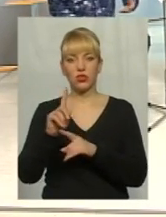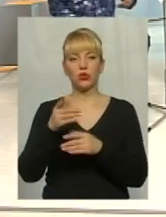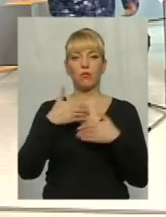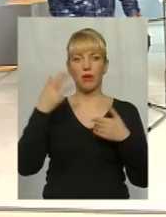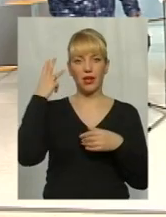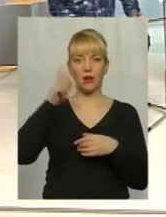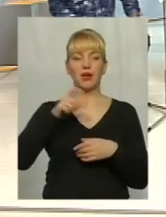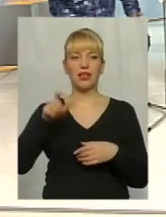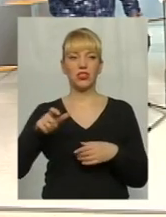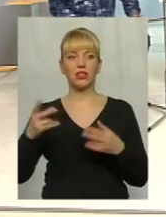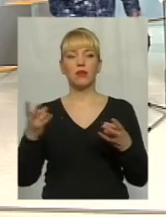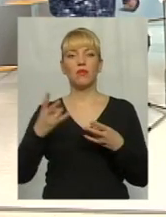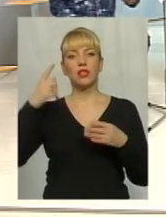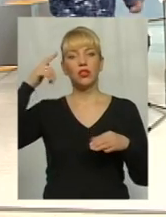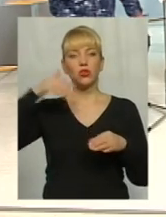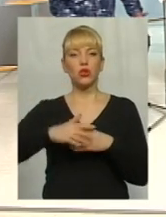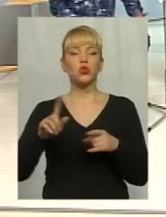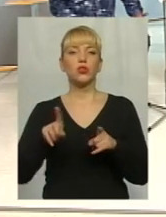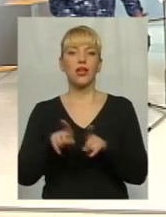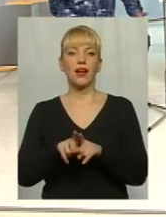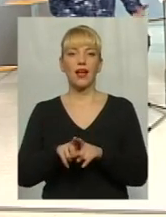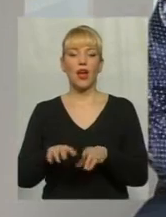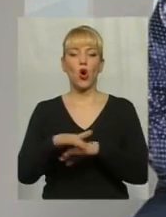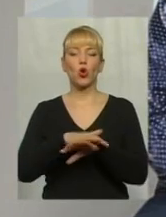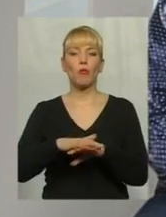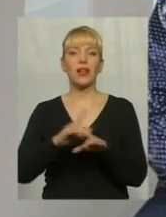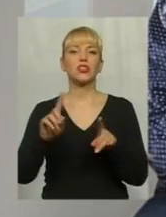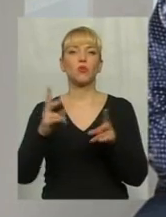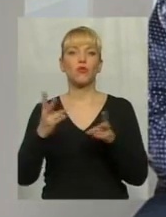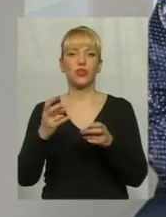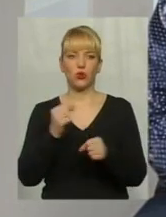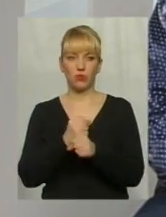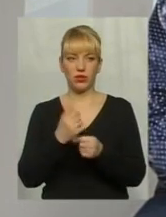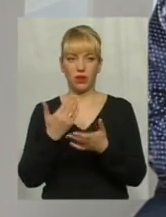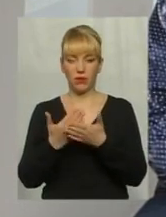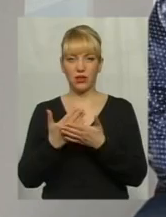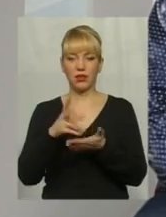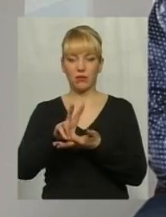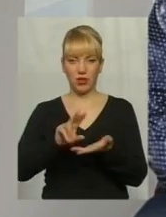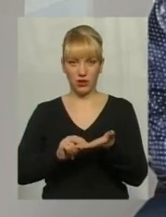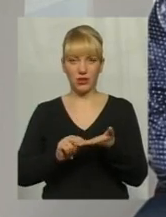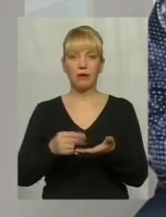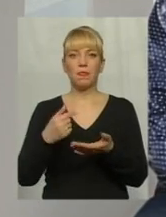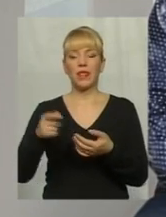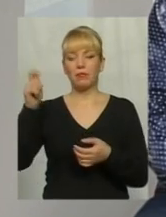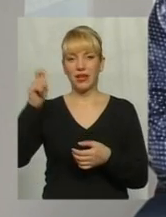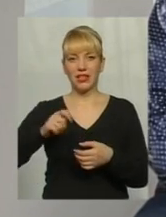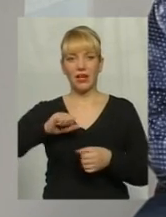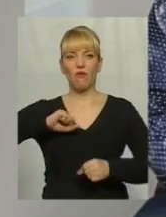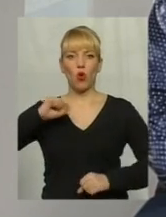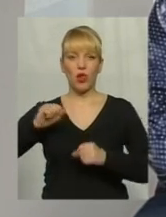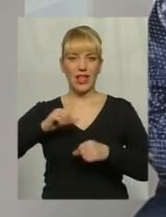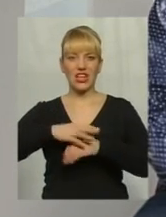хмельничани, жителі, ми повинні розуміти, що таке громада і що ми маємо робити. Я наведу приклад, приїхав колега з Швейцар, якщо не помиляюсь,